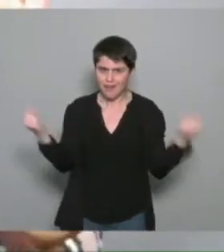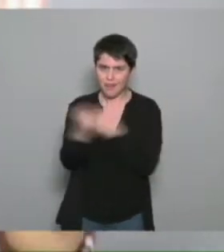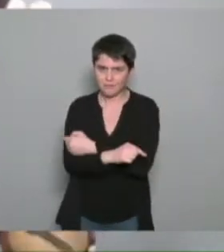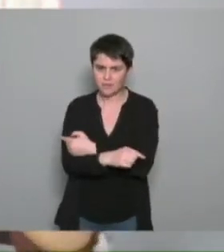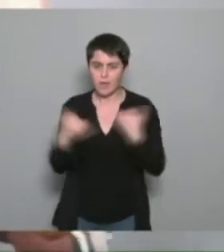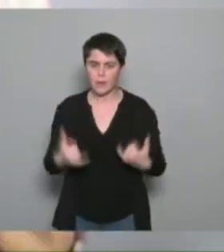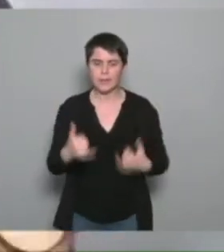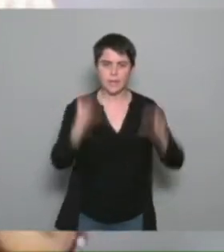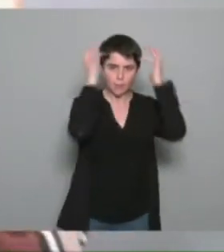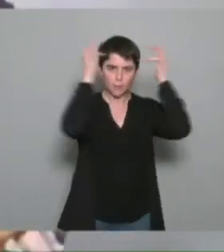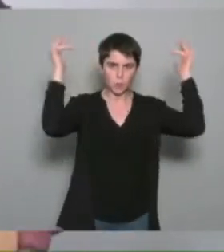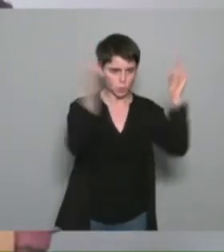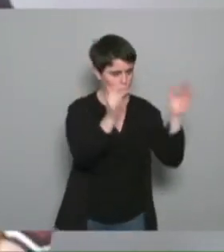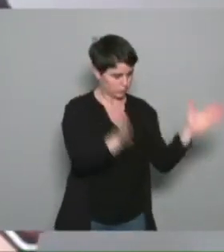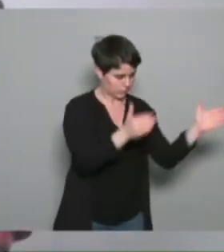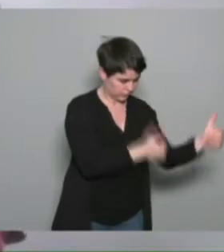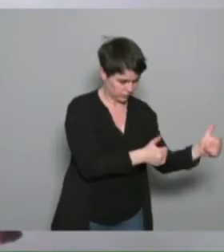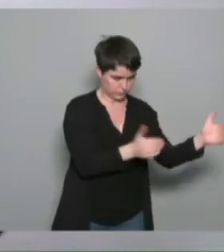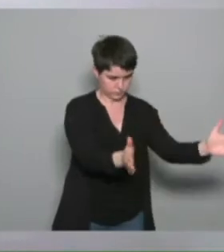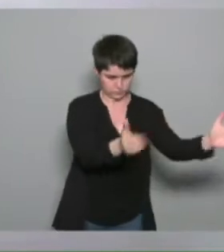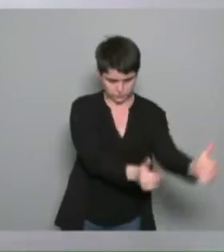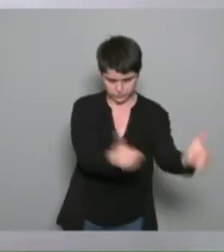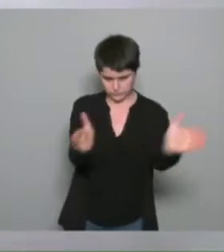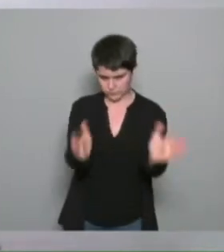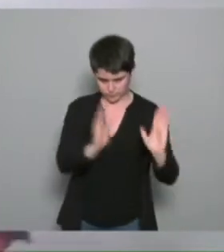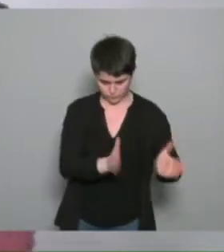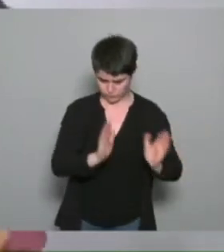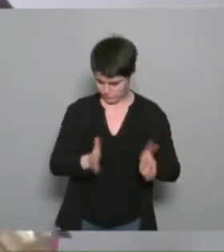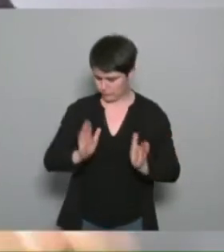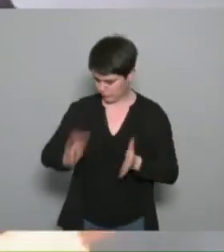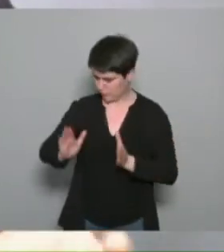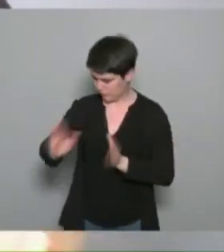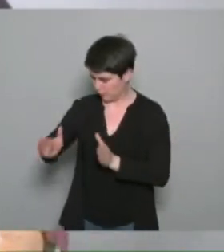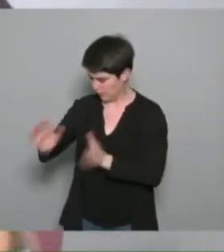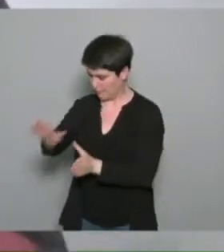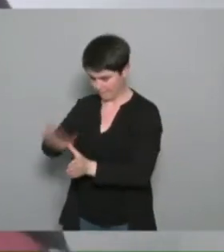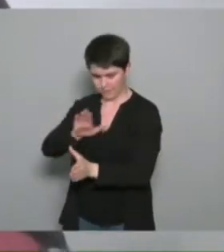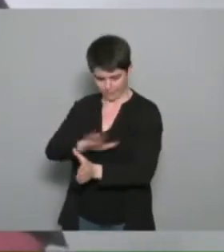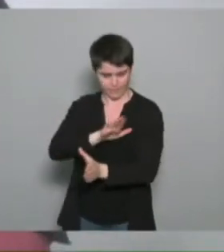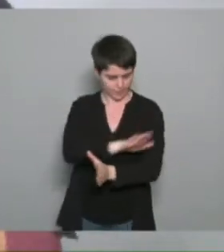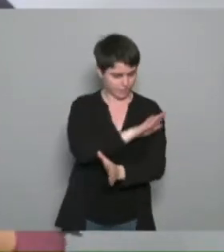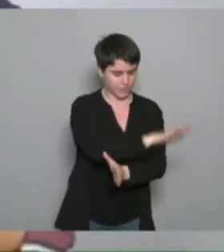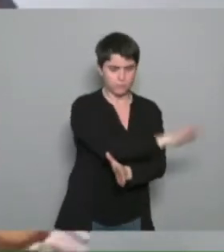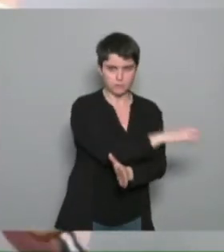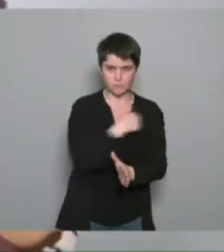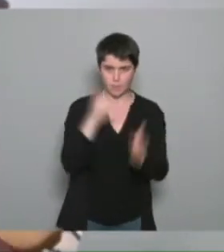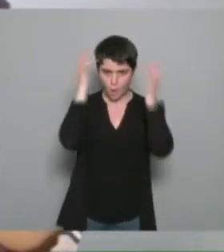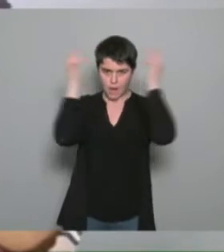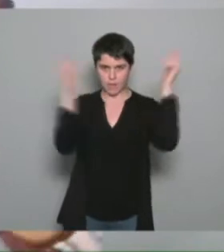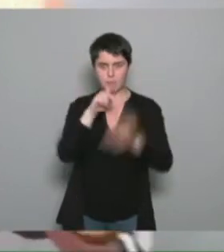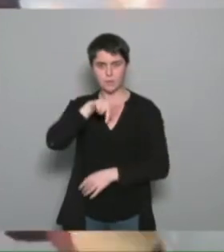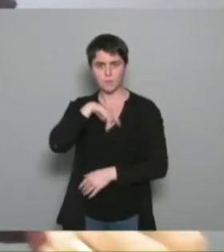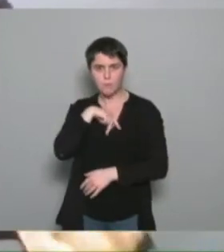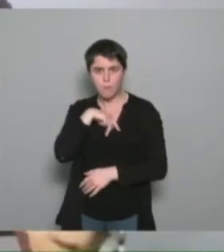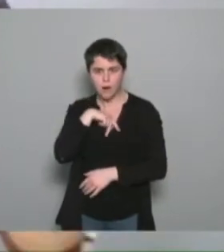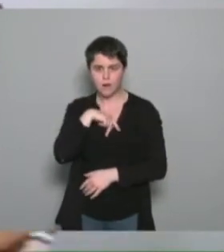labellisé tout doit être dans chaque case et moi je venais avec une expérience où je me trouvais que je faisais des choses